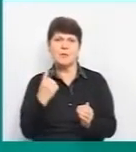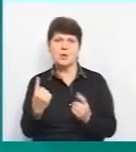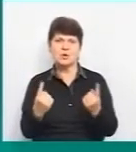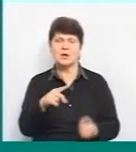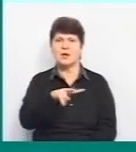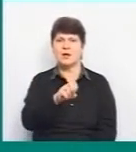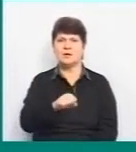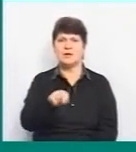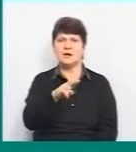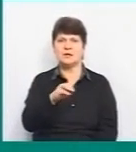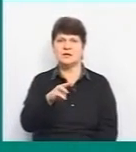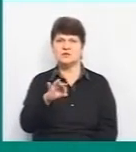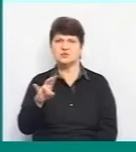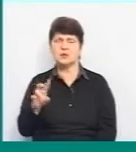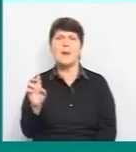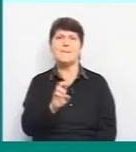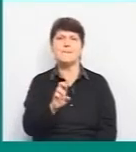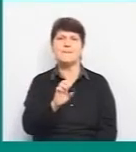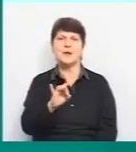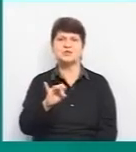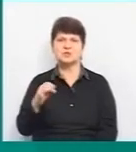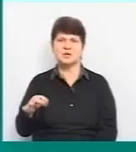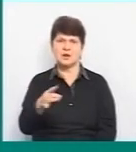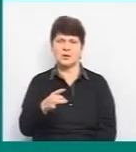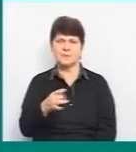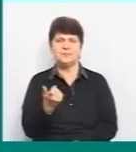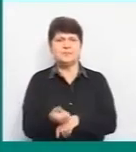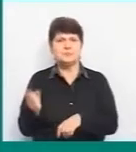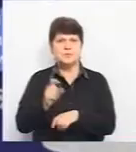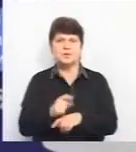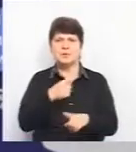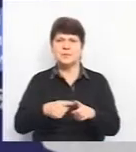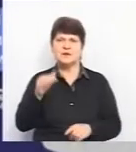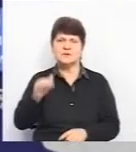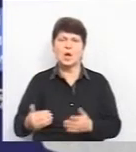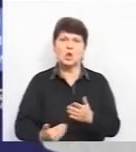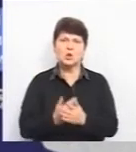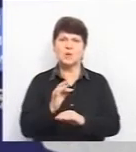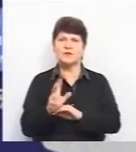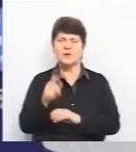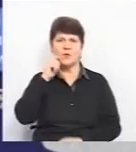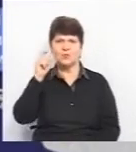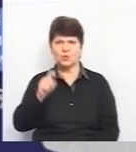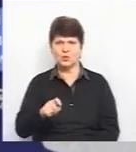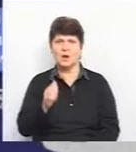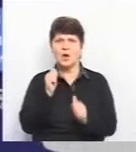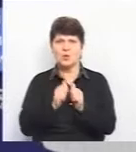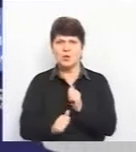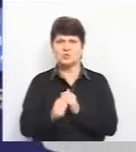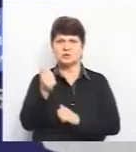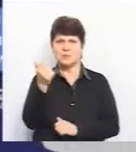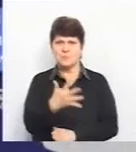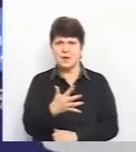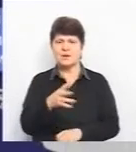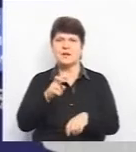Ладижині і Баршинському районі. Понад півтисячі нових випадків коронавірусу в Україні. Кожен п'ятий – це